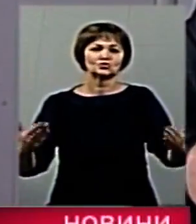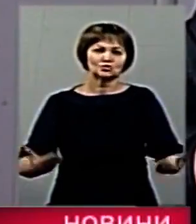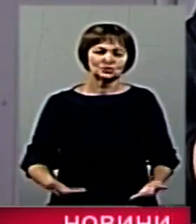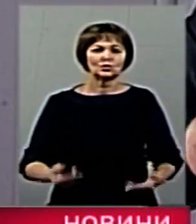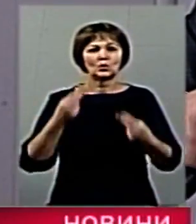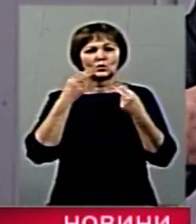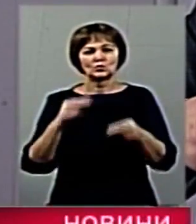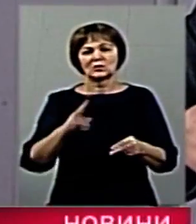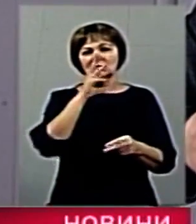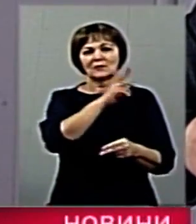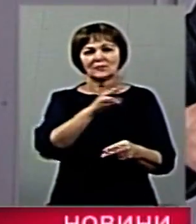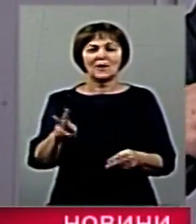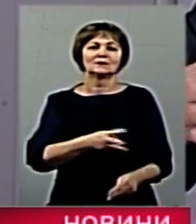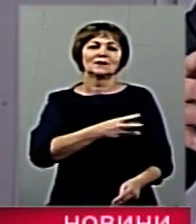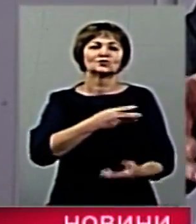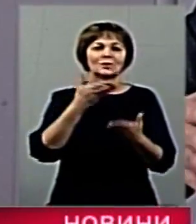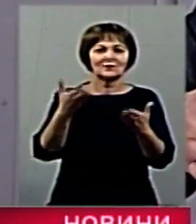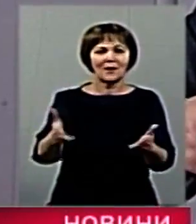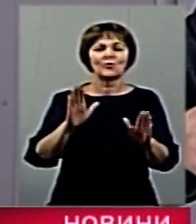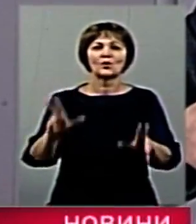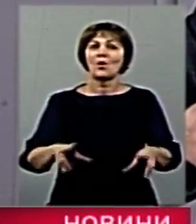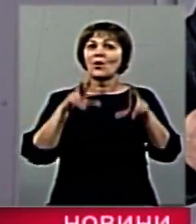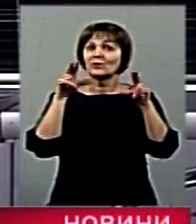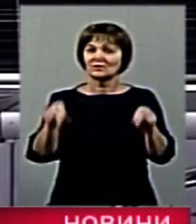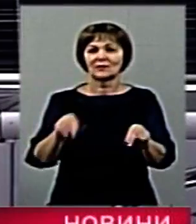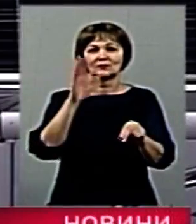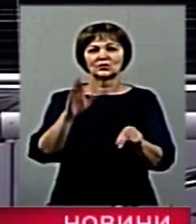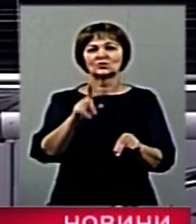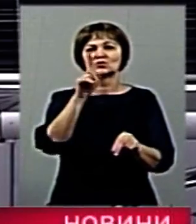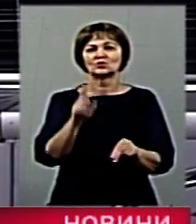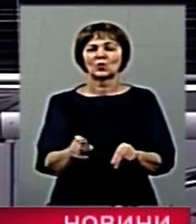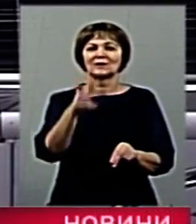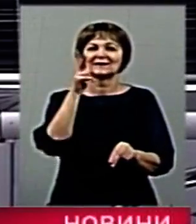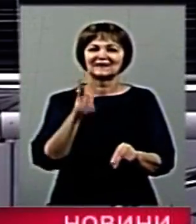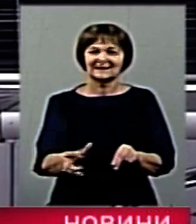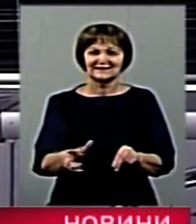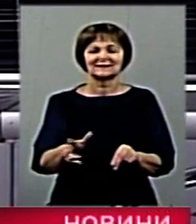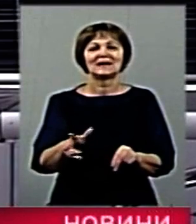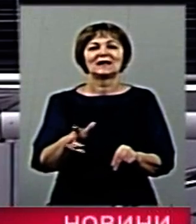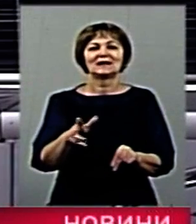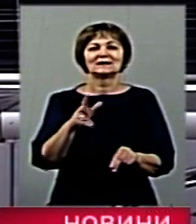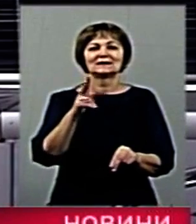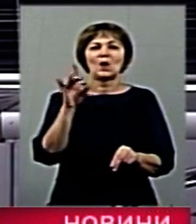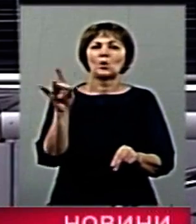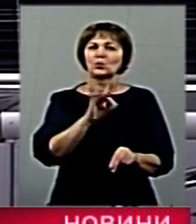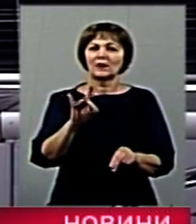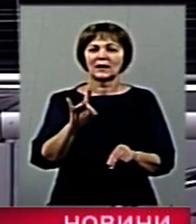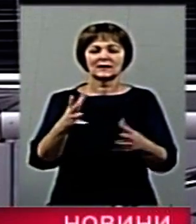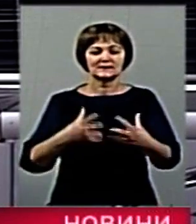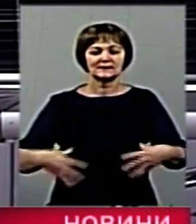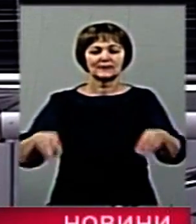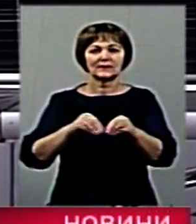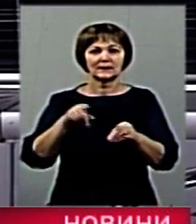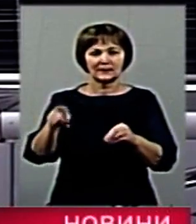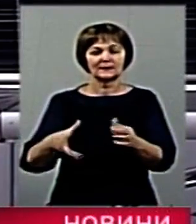заробітна плата, заохочували тим, що обіцяли виплачувати 130 карбованців місяць сім'ї, яка, скажімо, в